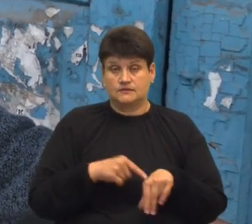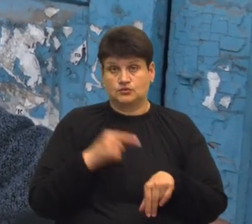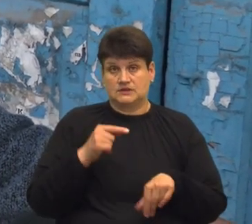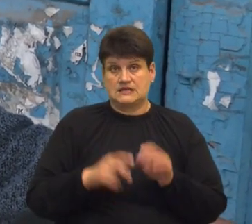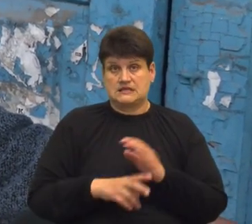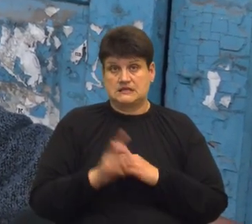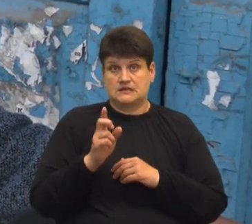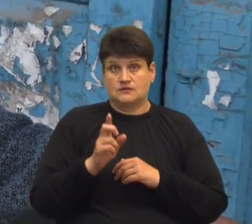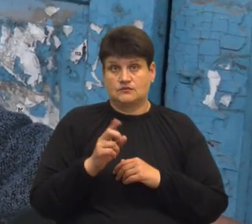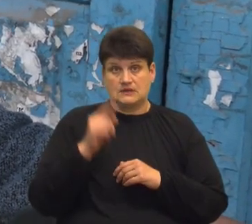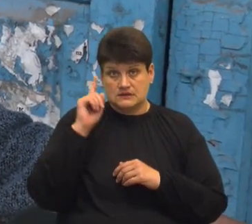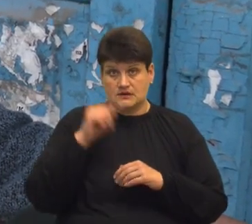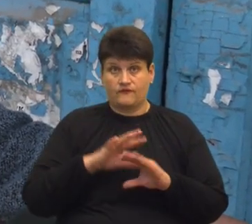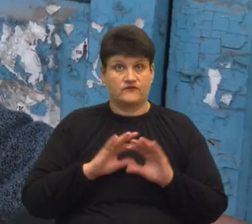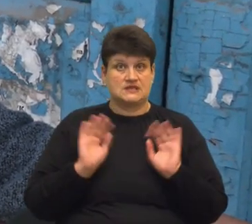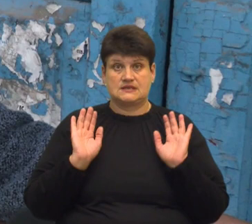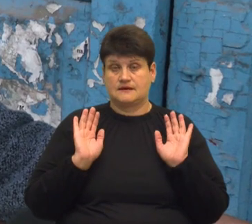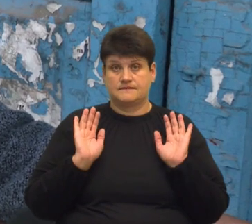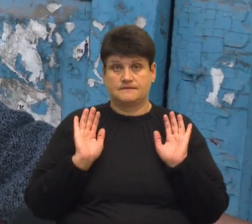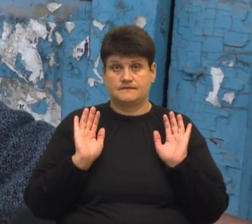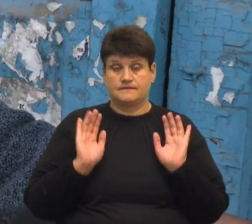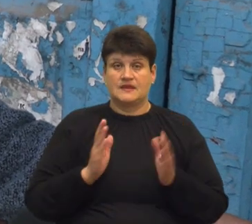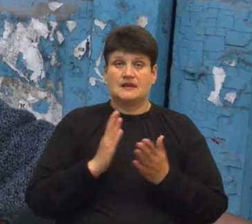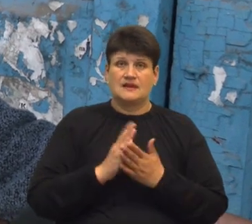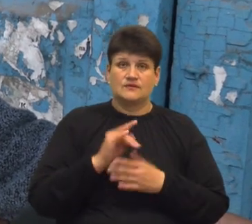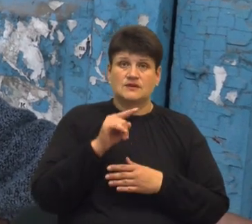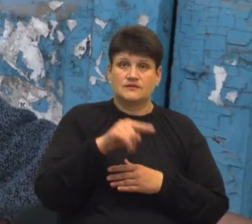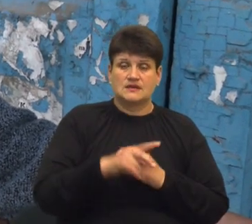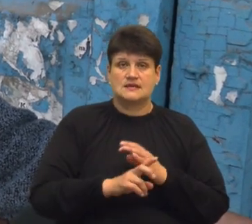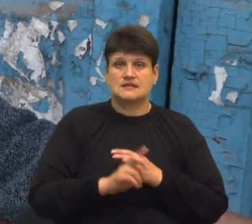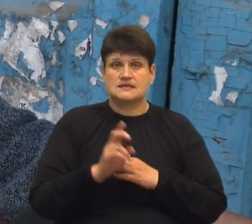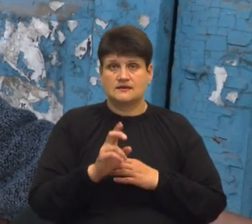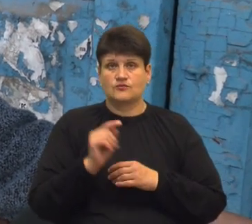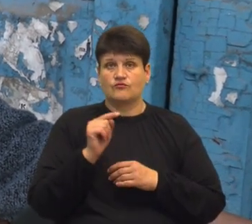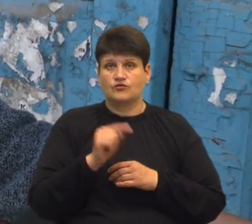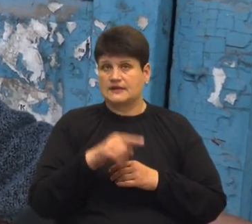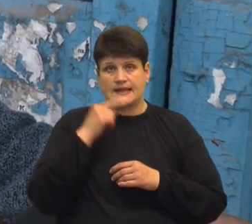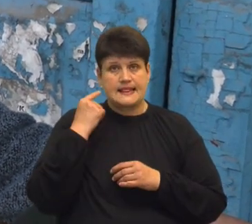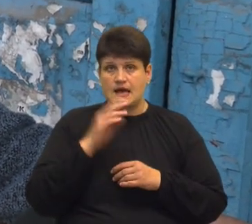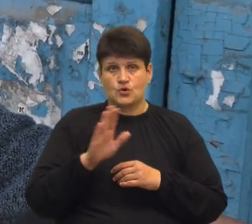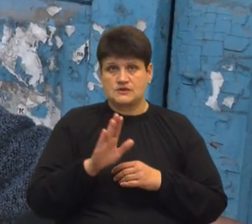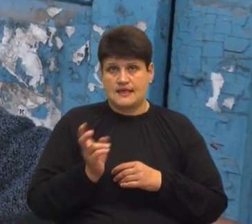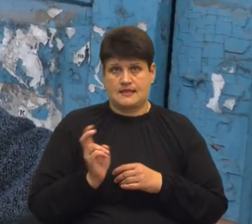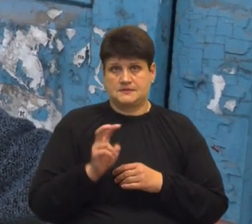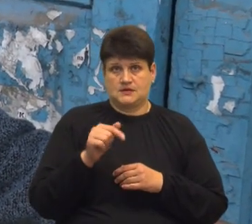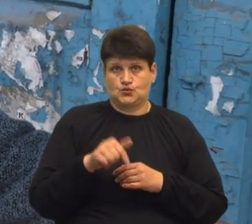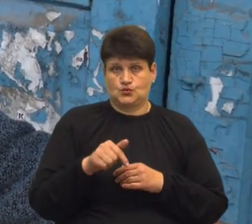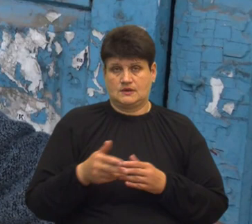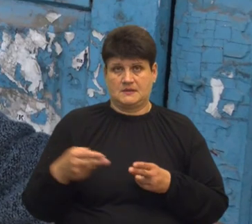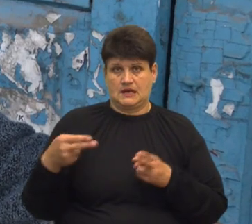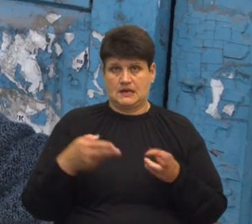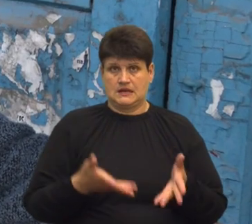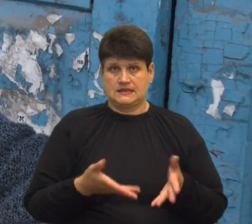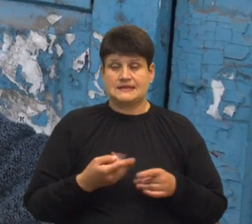тільки одне й те знаю. Є вони там в цій церкві, вони не росіяни сюди прийшли, заїхали, то